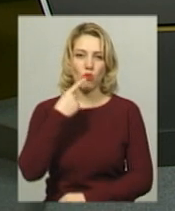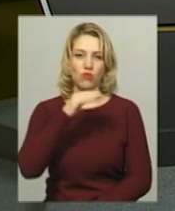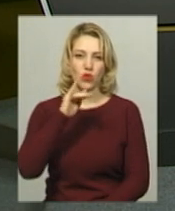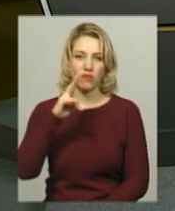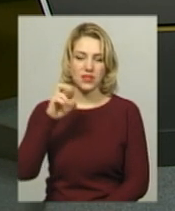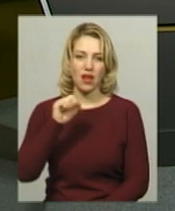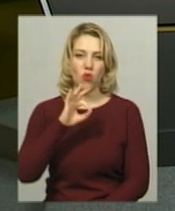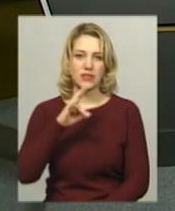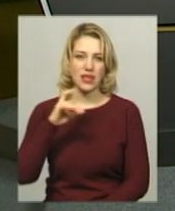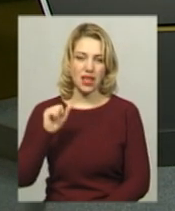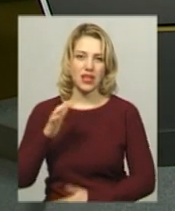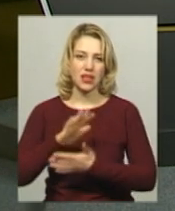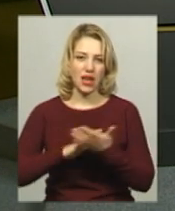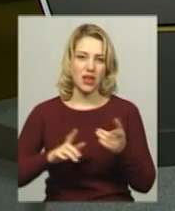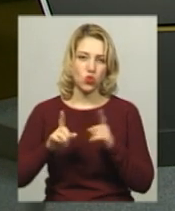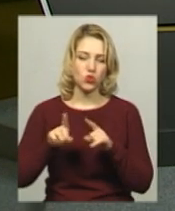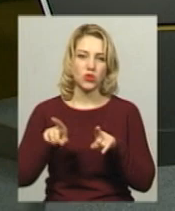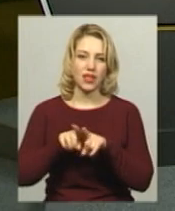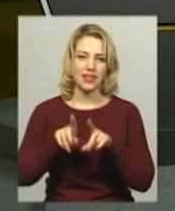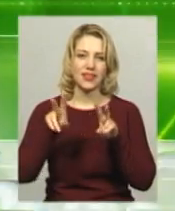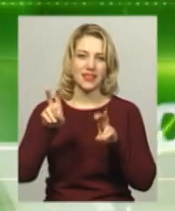Фіновська. Далі коротко про такі теми.